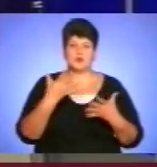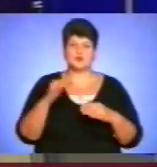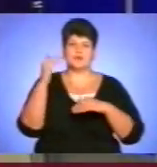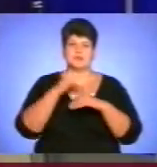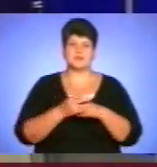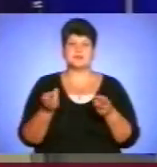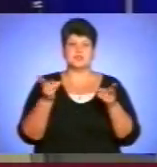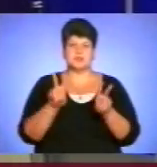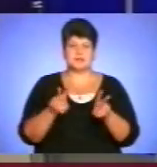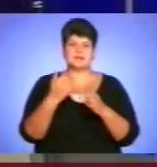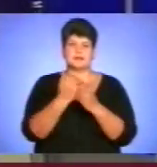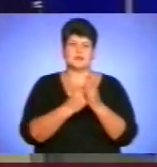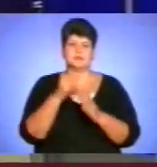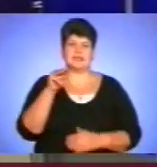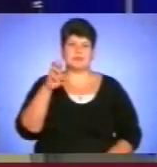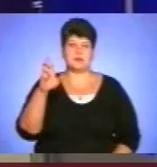залишайтеся разом з каналом ТТБ.